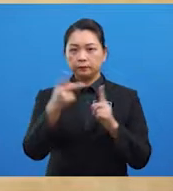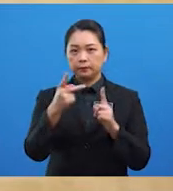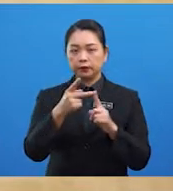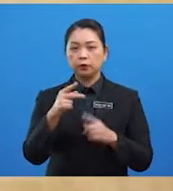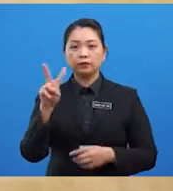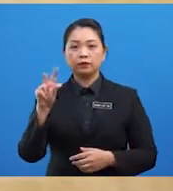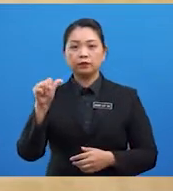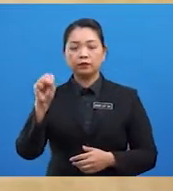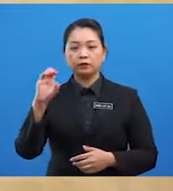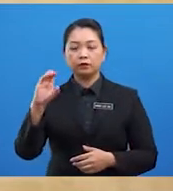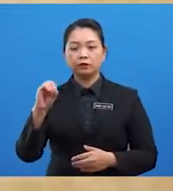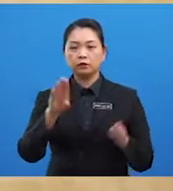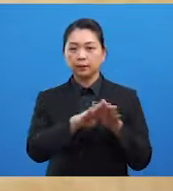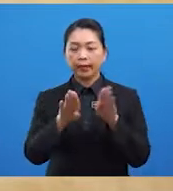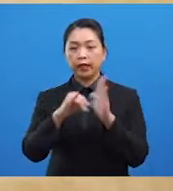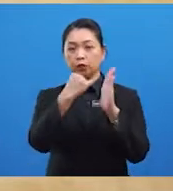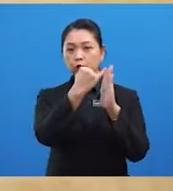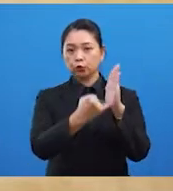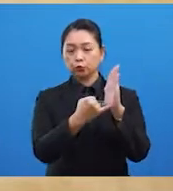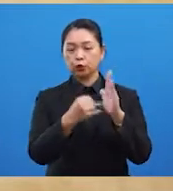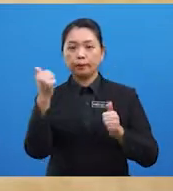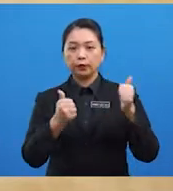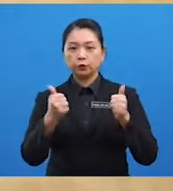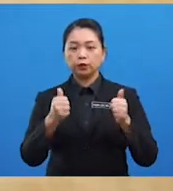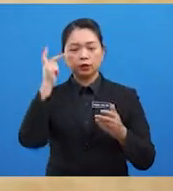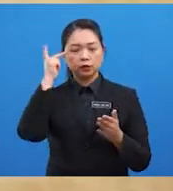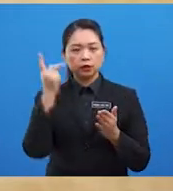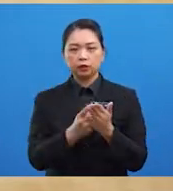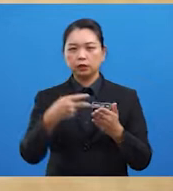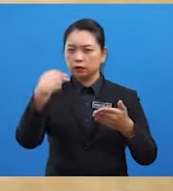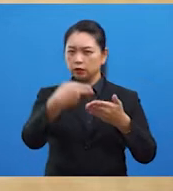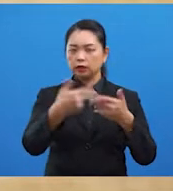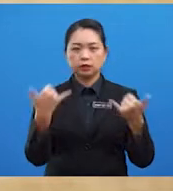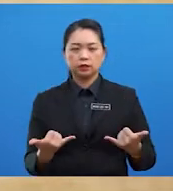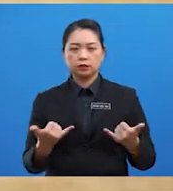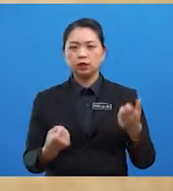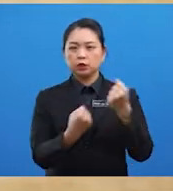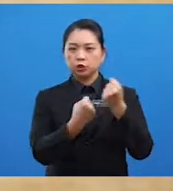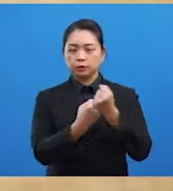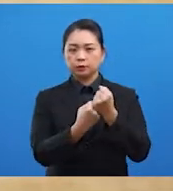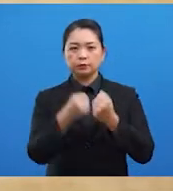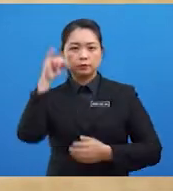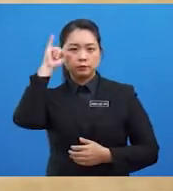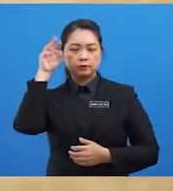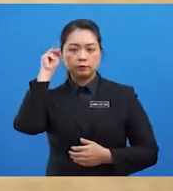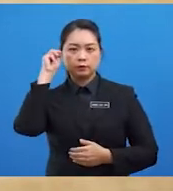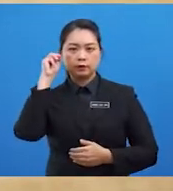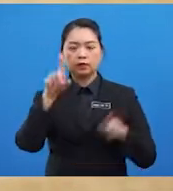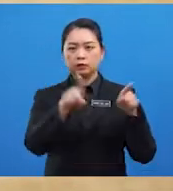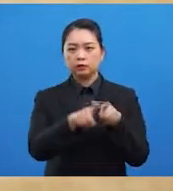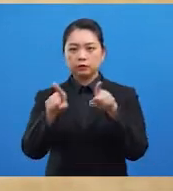sebagai juru pandu dikenang sehingga kini sumbangan Ibn Majid juga